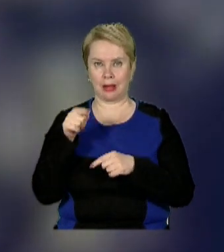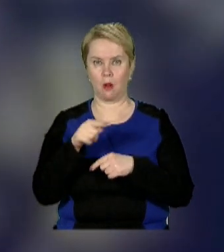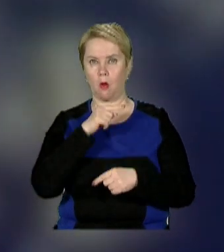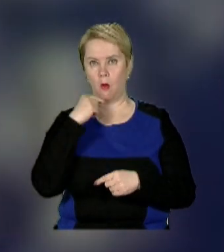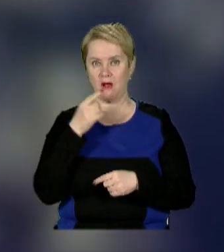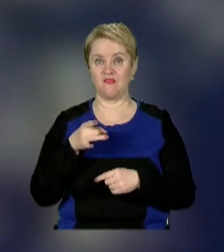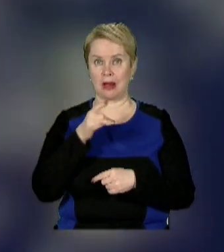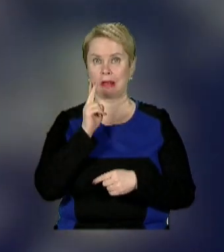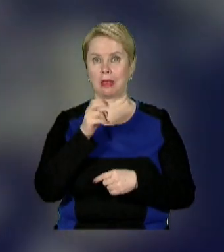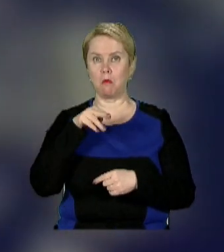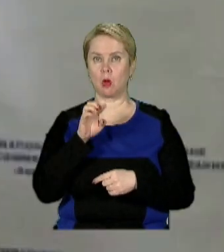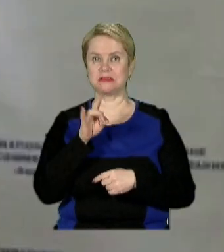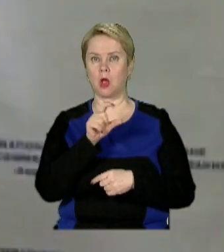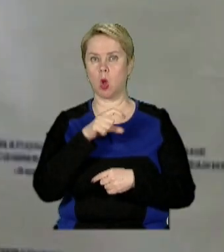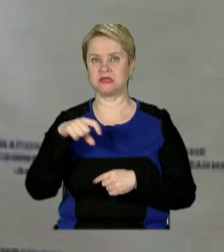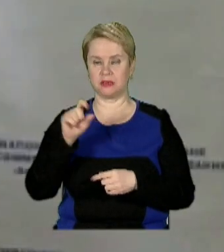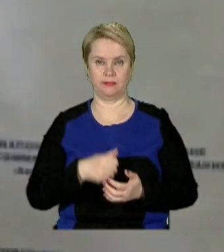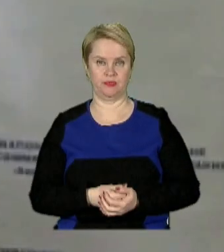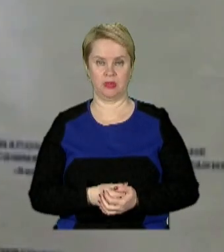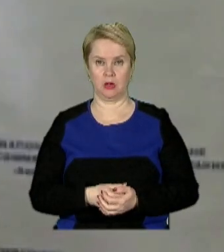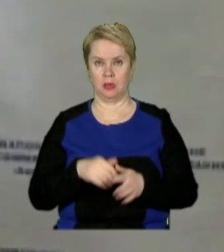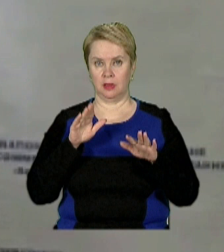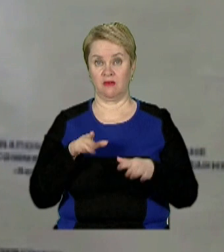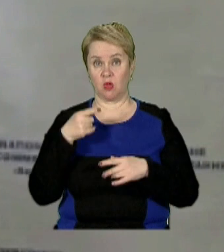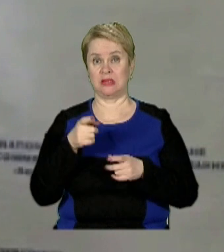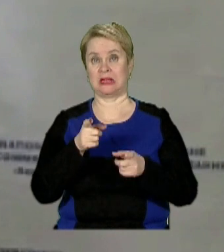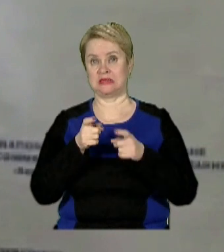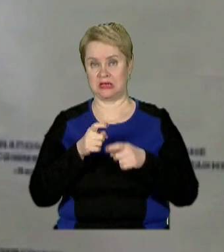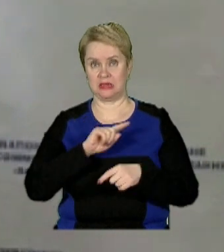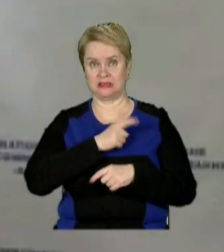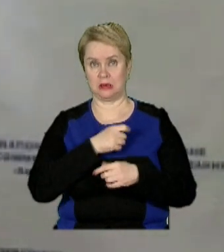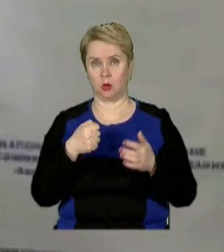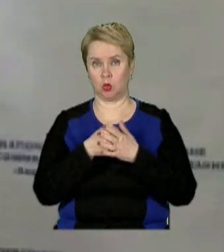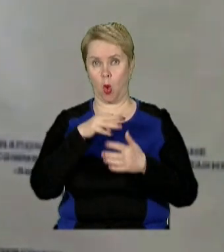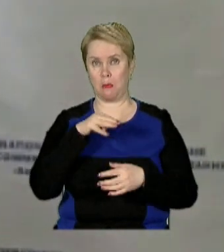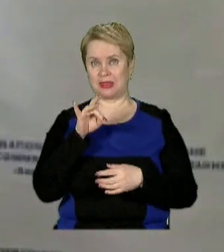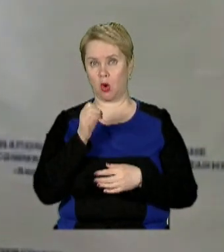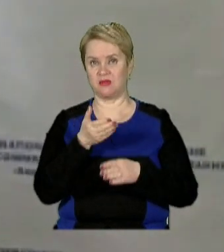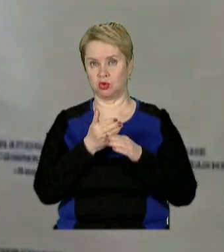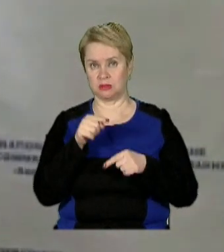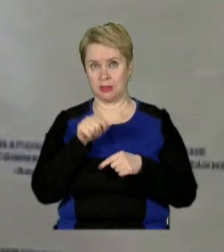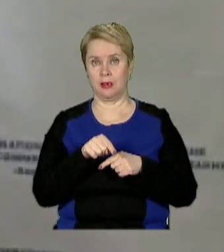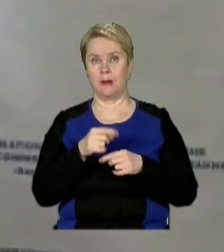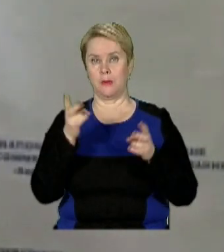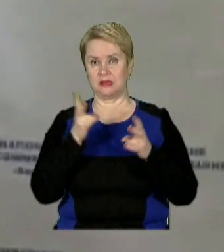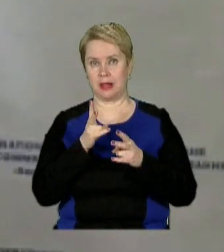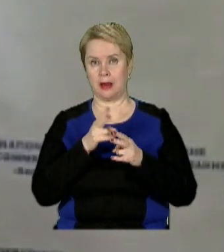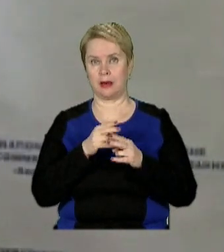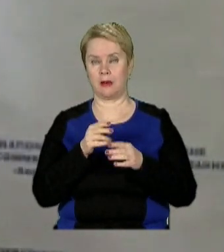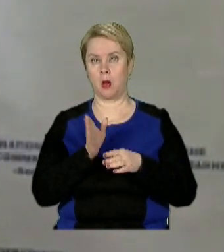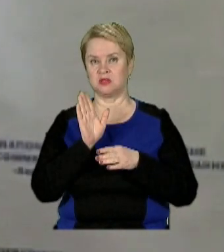окупантів в районі Кінбурської коси. Вони відтягнули свої сили ближче до матерікової частини. В очевидь їм потрібне